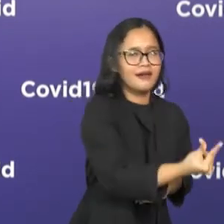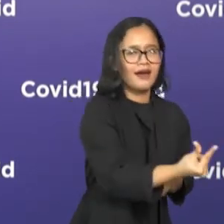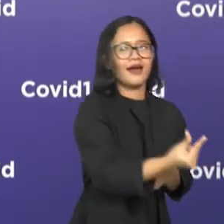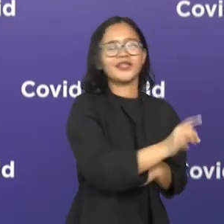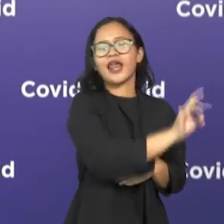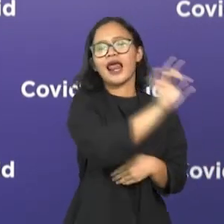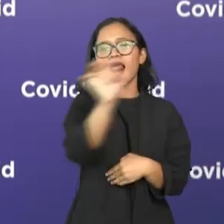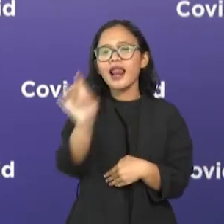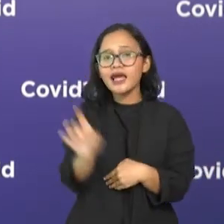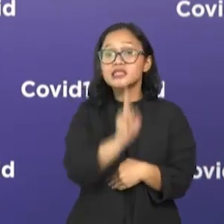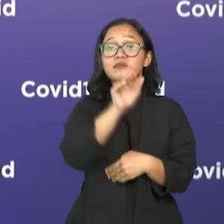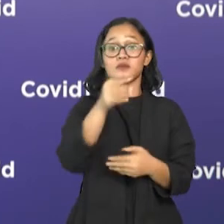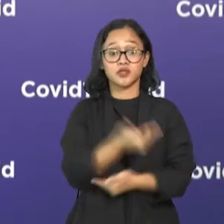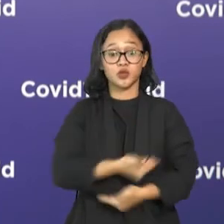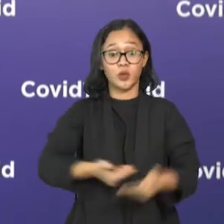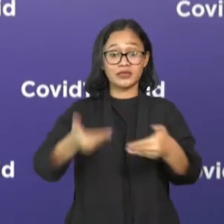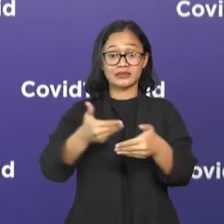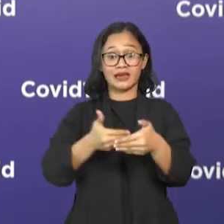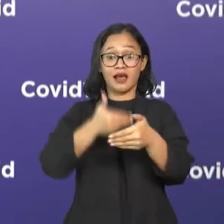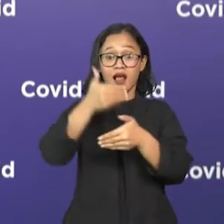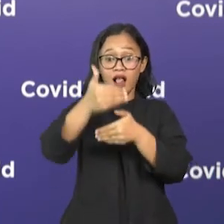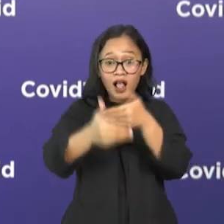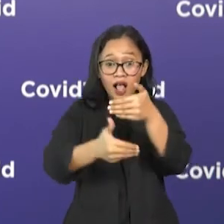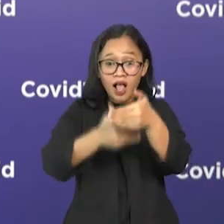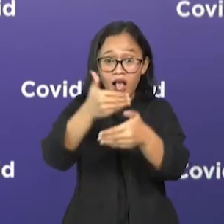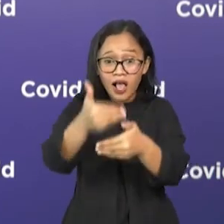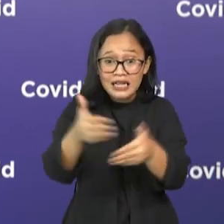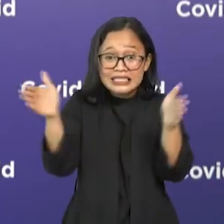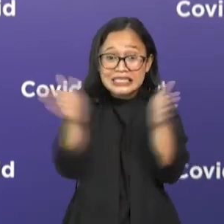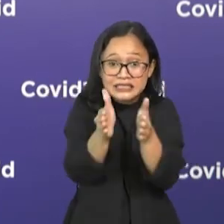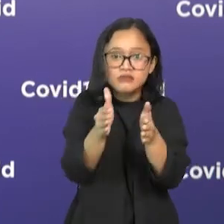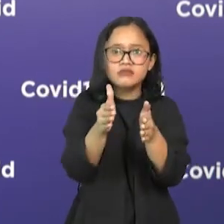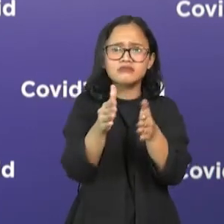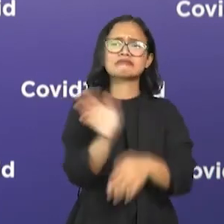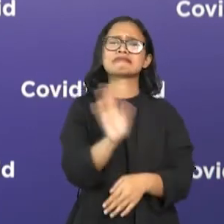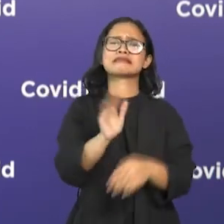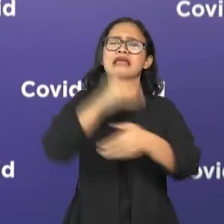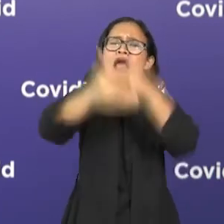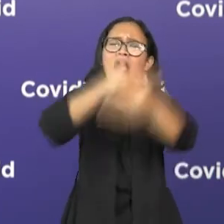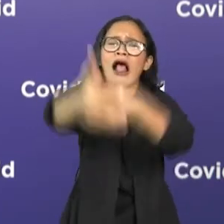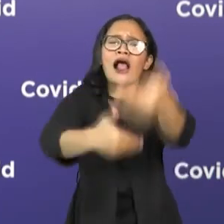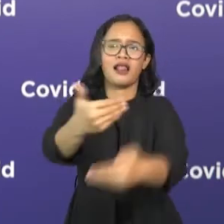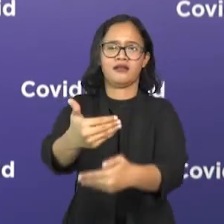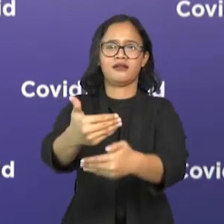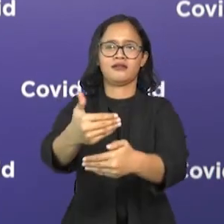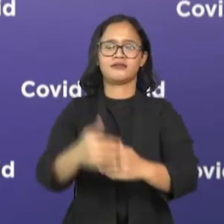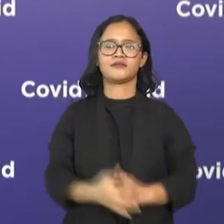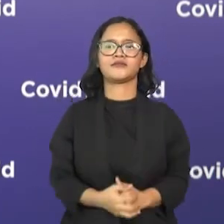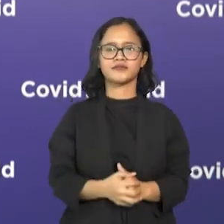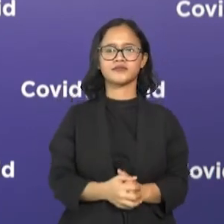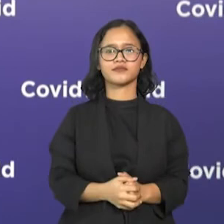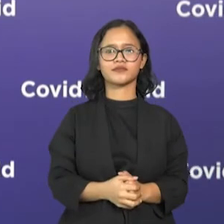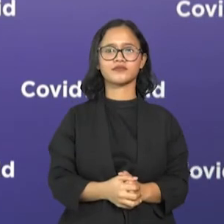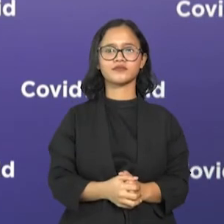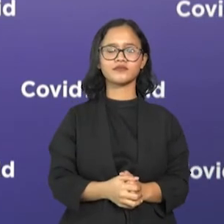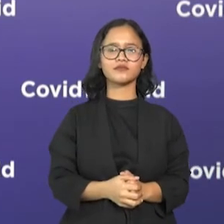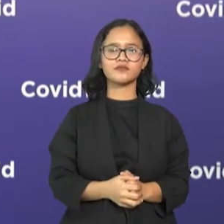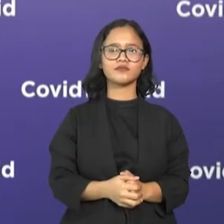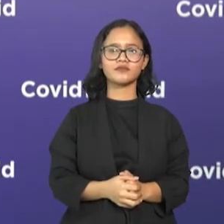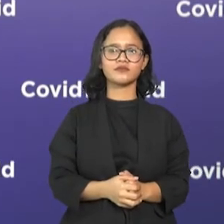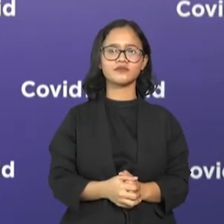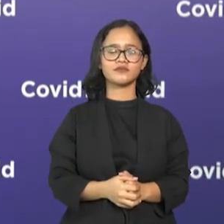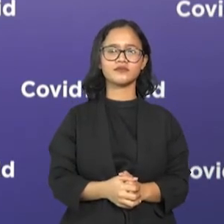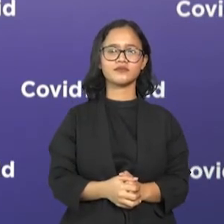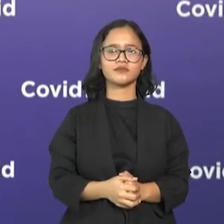berjalan cukup panjang. Bapak-Ibu yang saya hormati ketua-ketua lembaga badan pimpinan